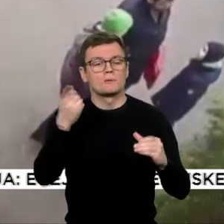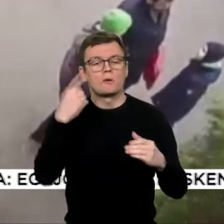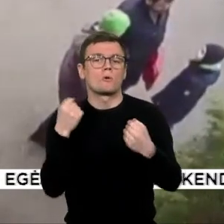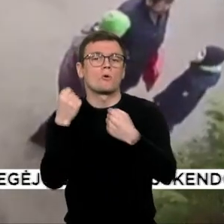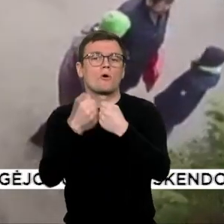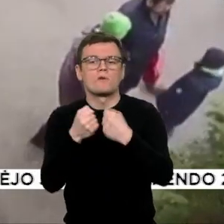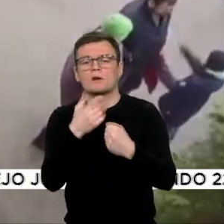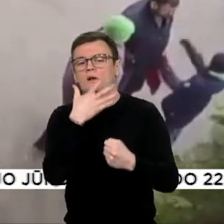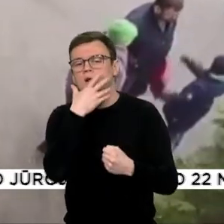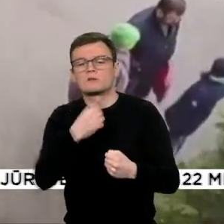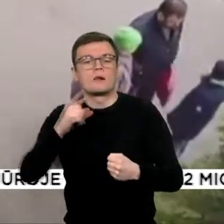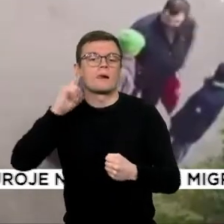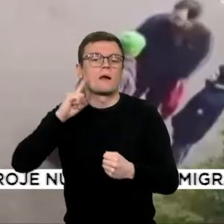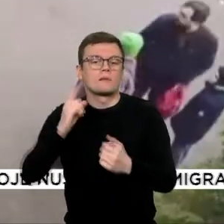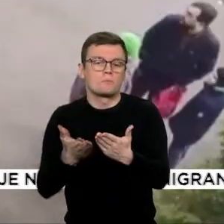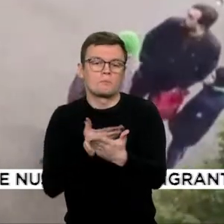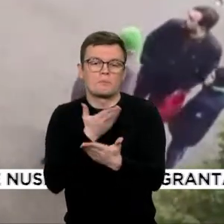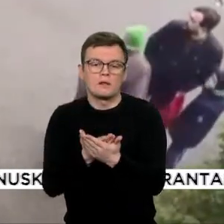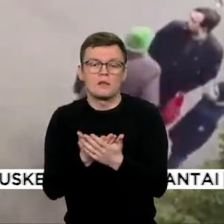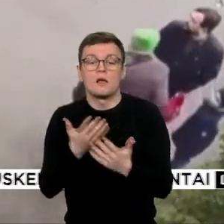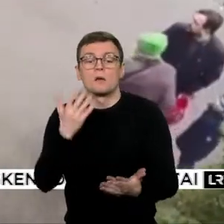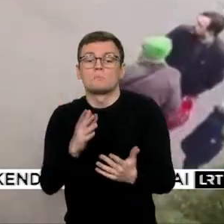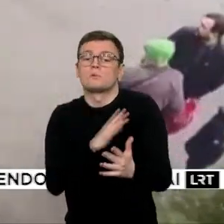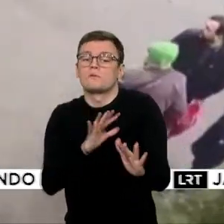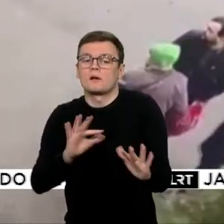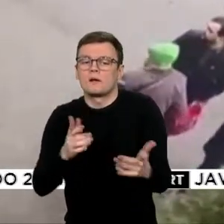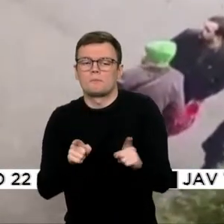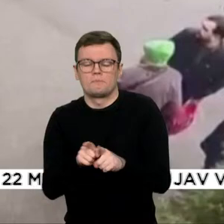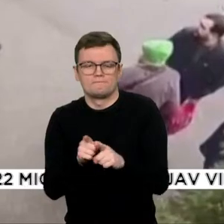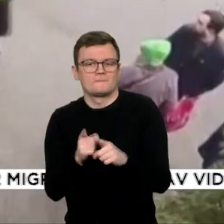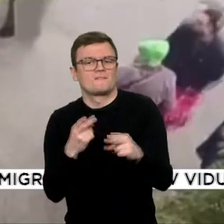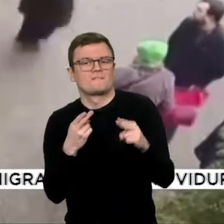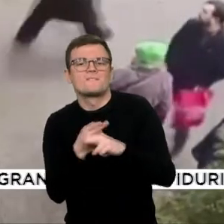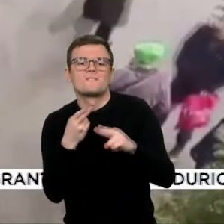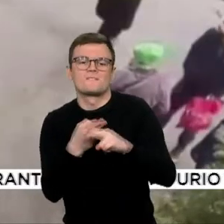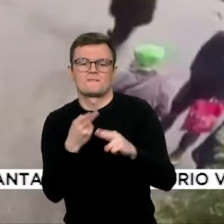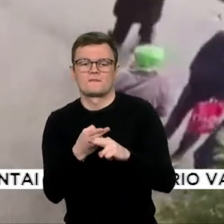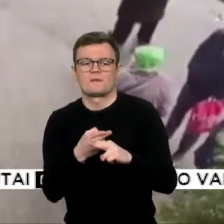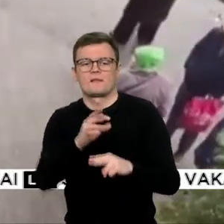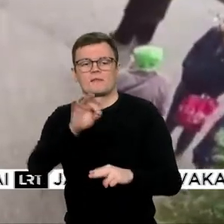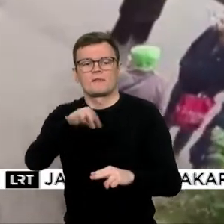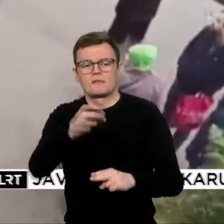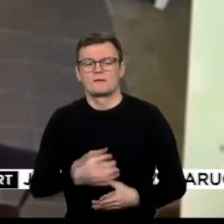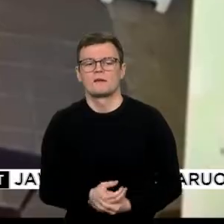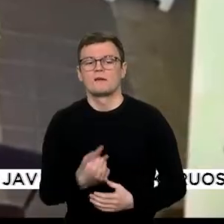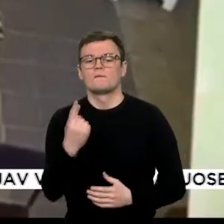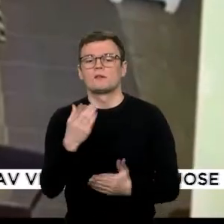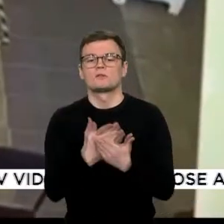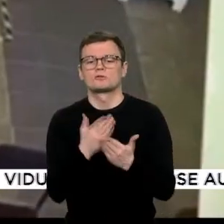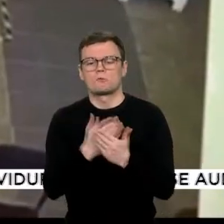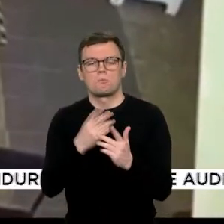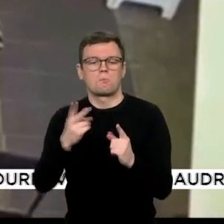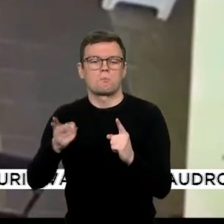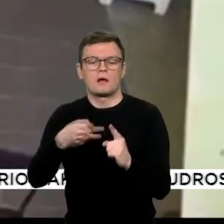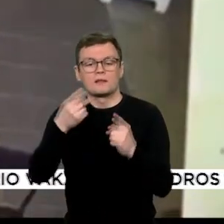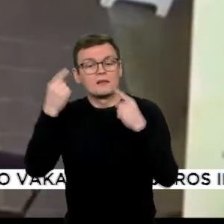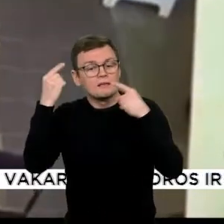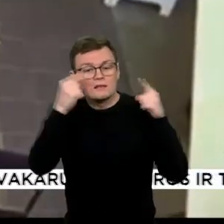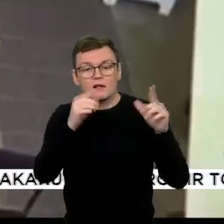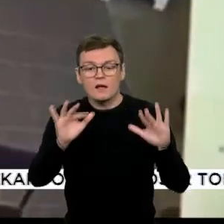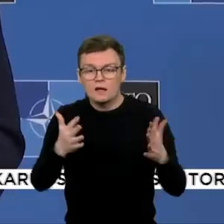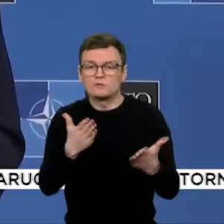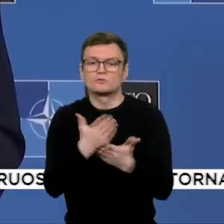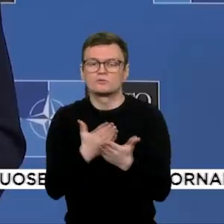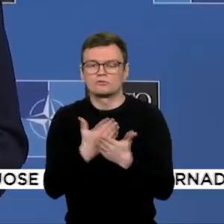kėlė savo kandidatūras, arba krietė smulkę šunybės. Vienon balsavėtin įmetė padėgomojo mišinio, kita balsadėžė apipylė